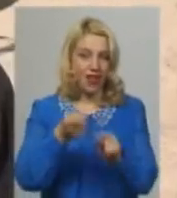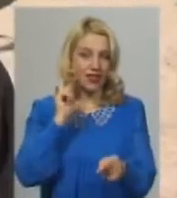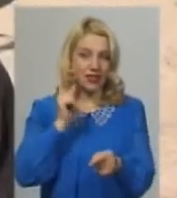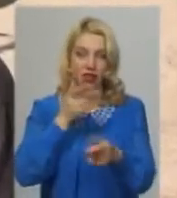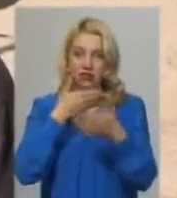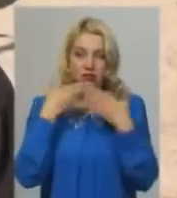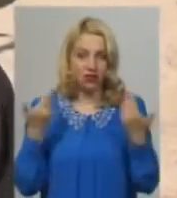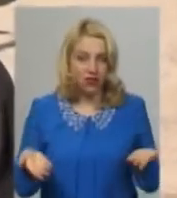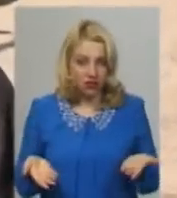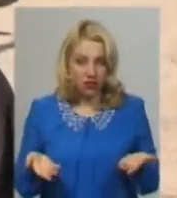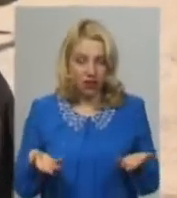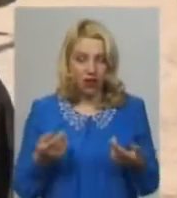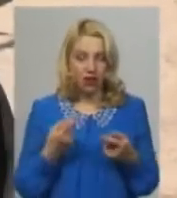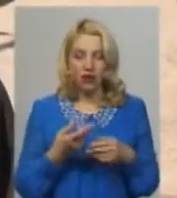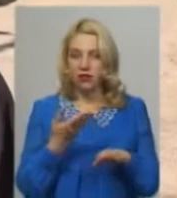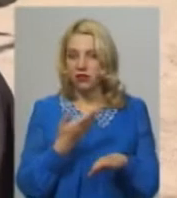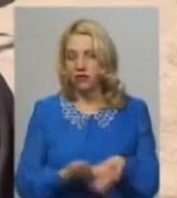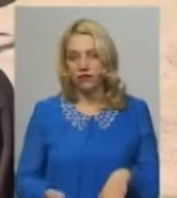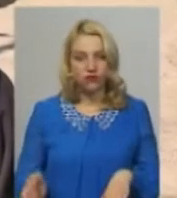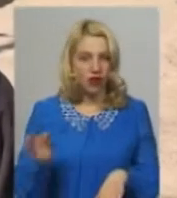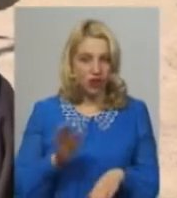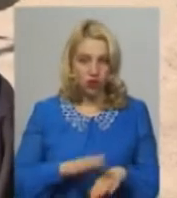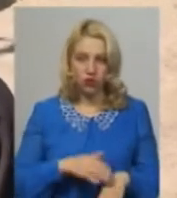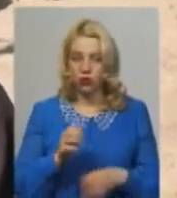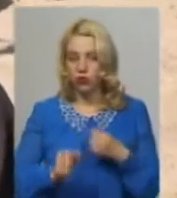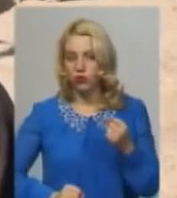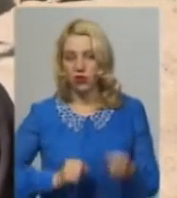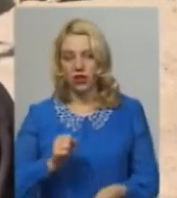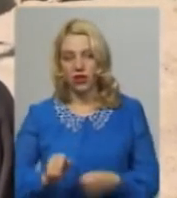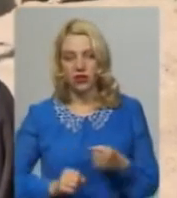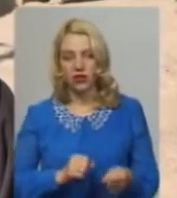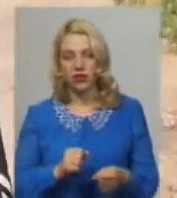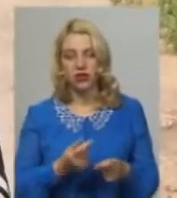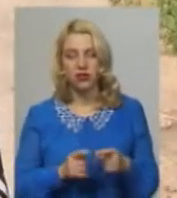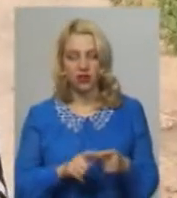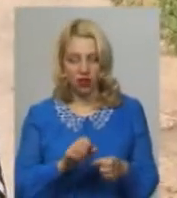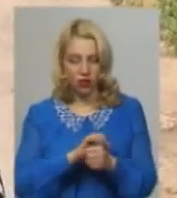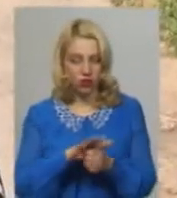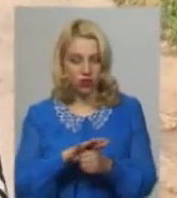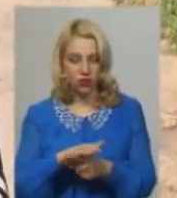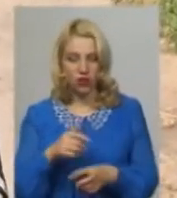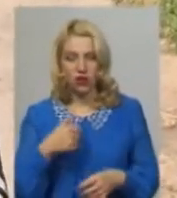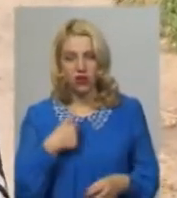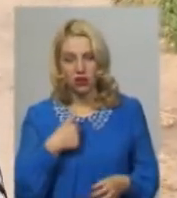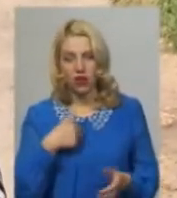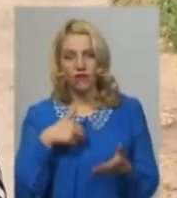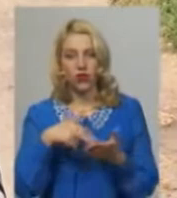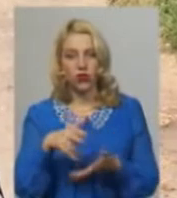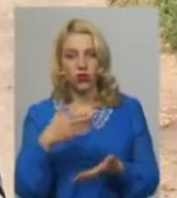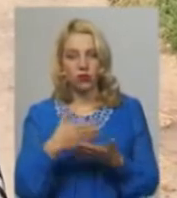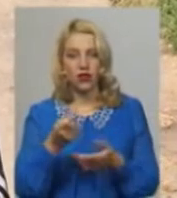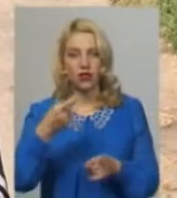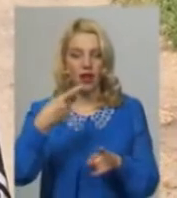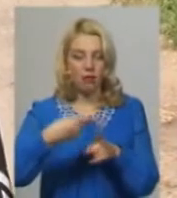навіть вам не скажу, як це тяжко добиратися, допустимо, з цієї пандемії. Я виходив, допустимо, на